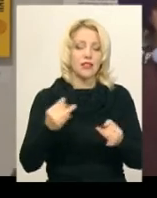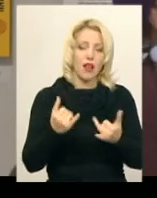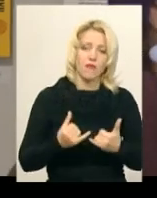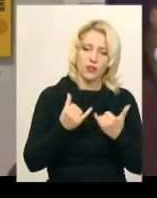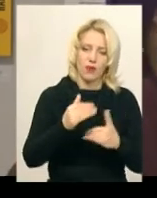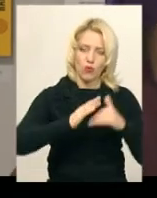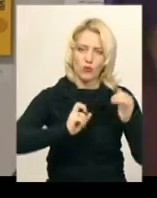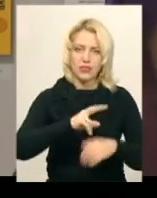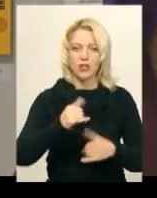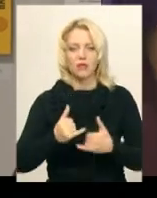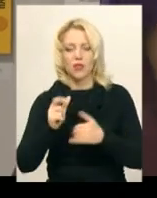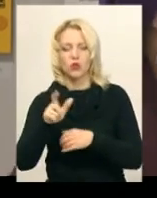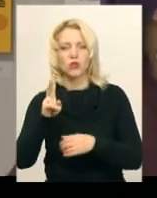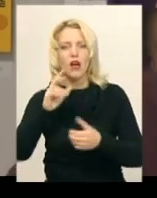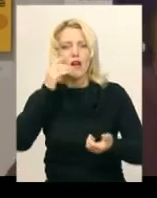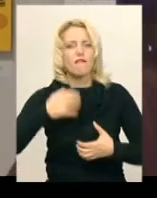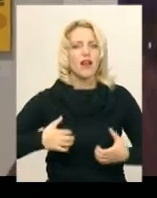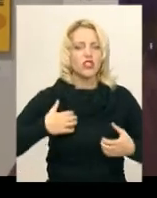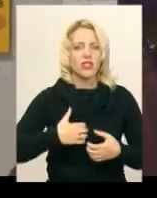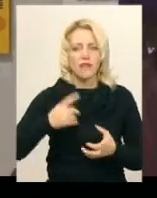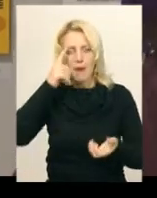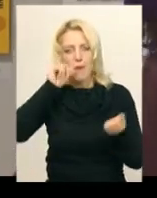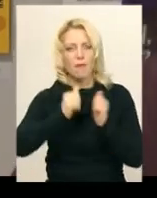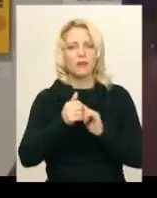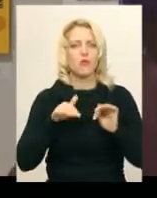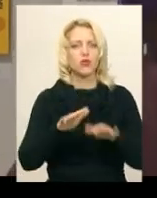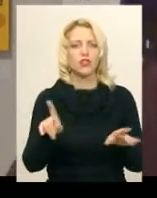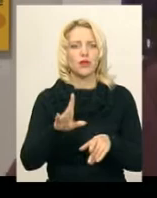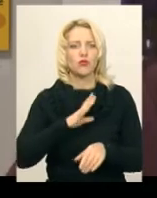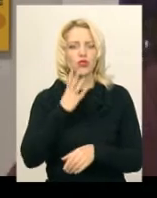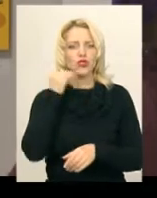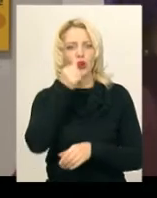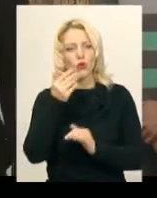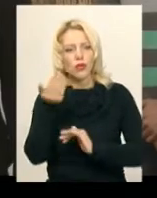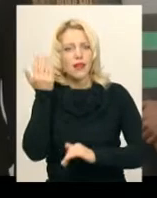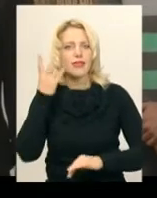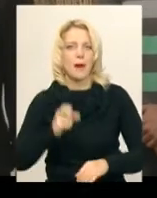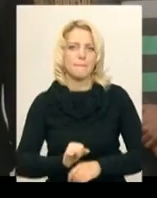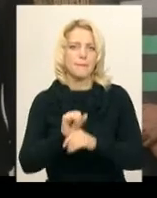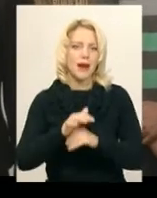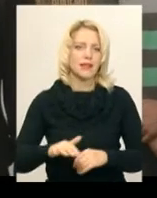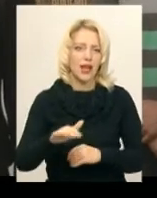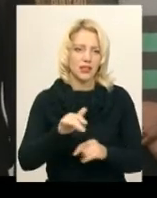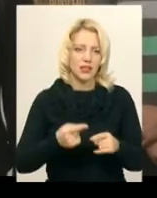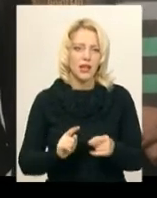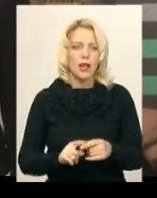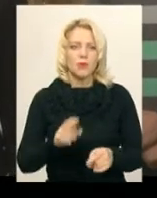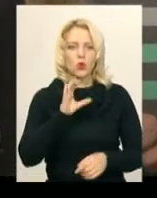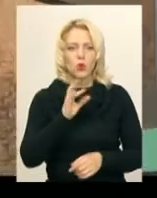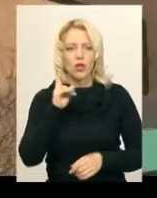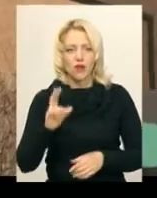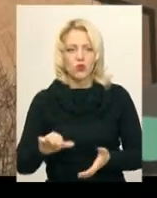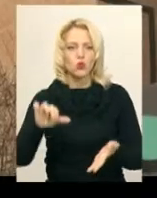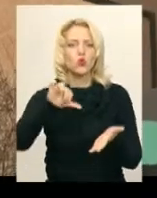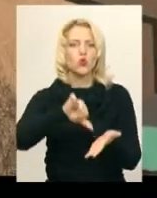яких важливі і пам'ятні події, які були 4 роки тому на Майдані, в Хмельницькому в тому числі. Юрій Кравчук – учасник Революції Гідності.